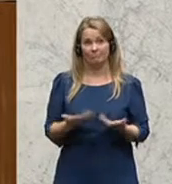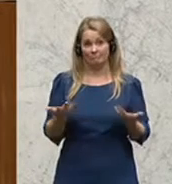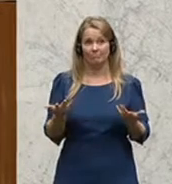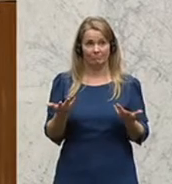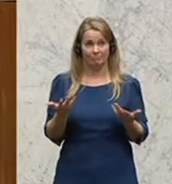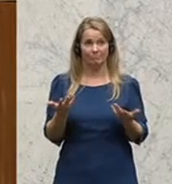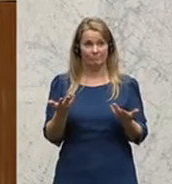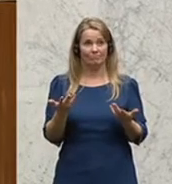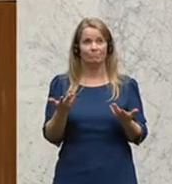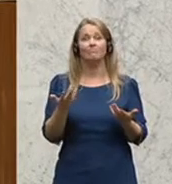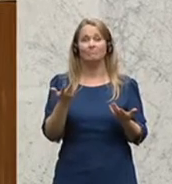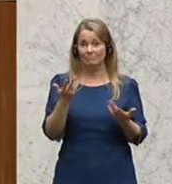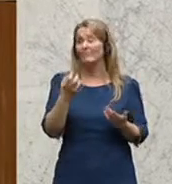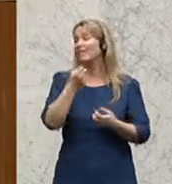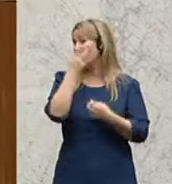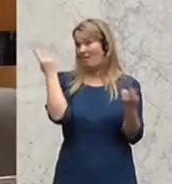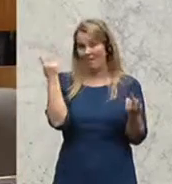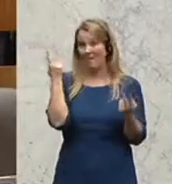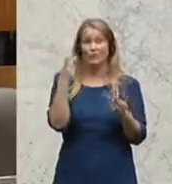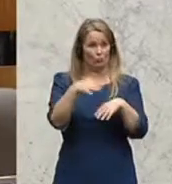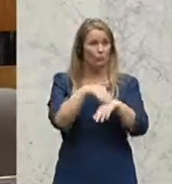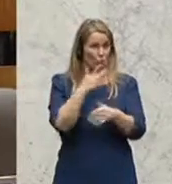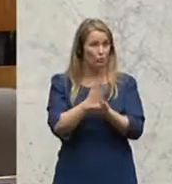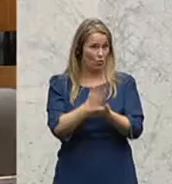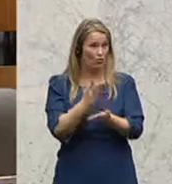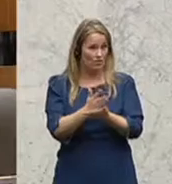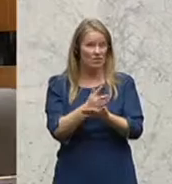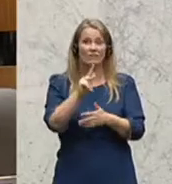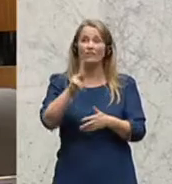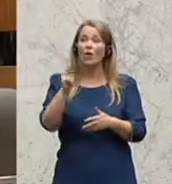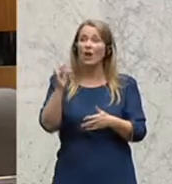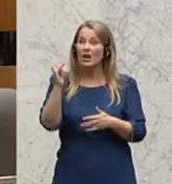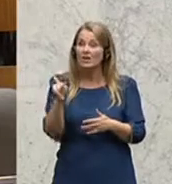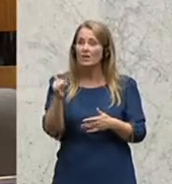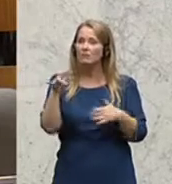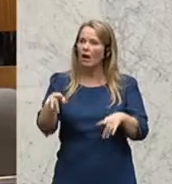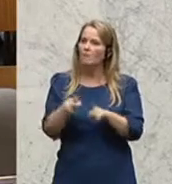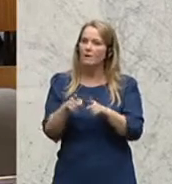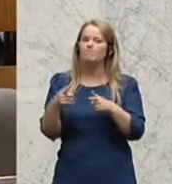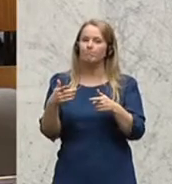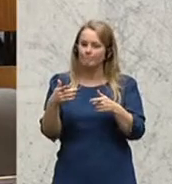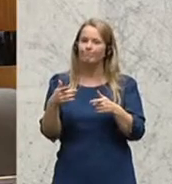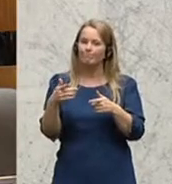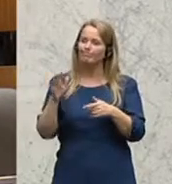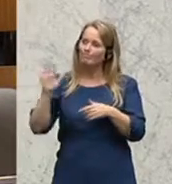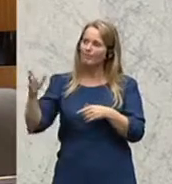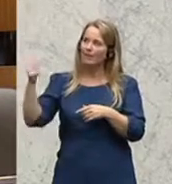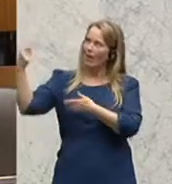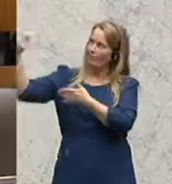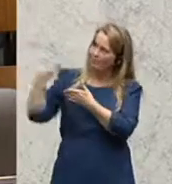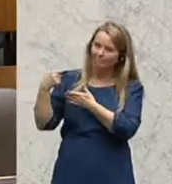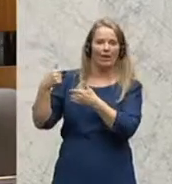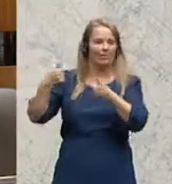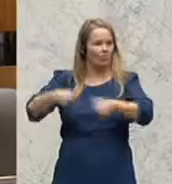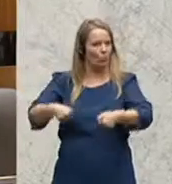Und da hat man auch natürlich sehr wohl gespürt, wie sehr der VKI dann einen Druck seitens seiner Geldgeber